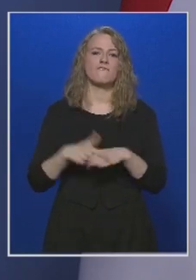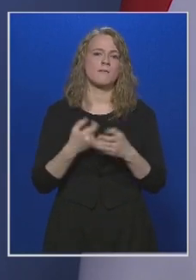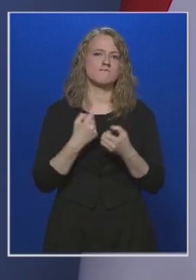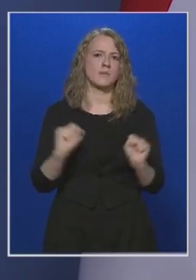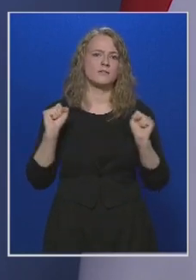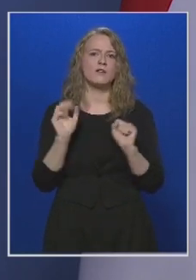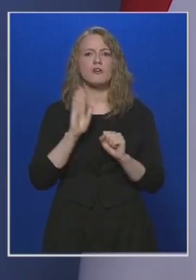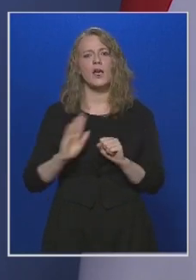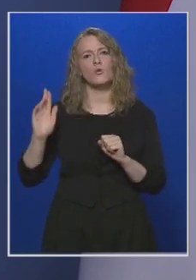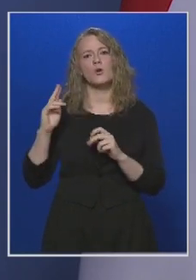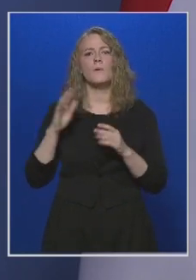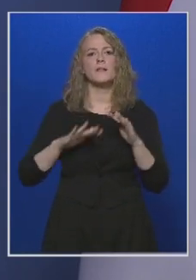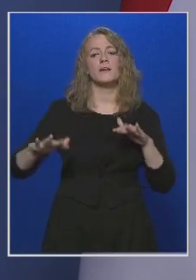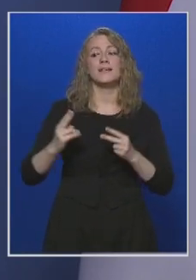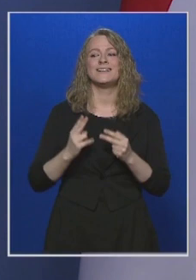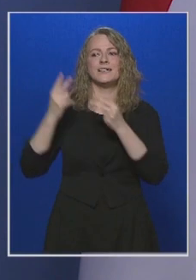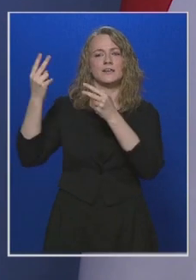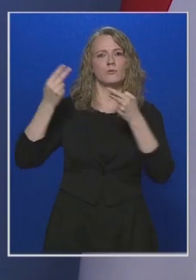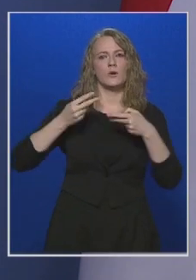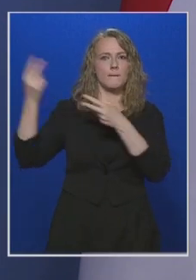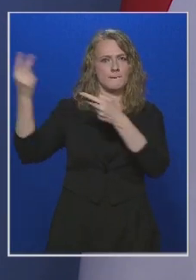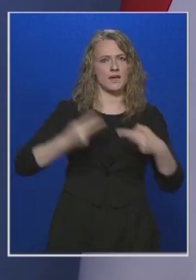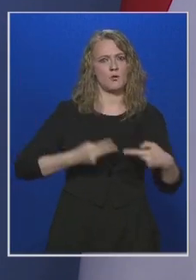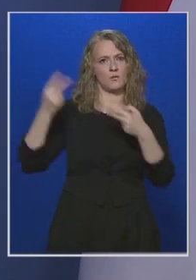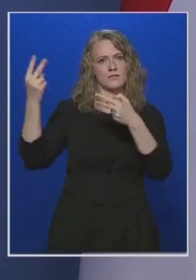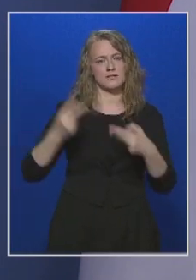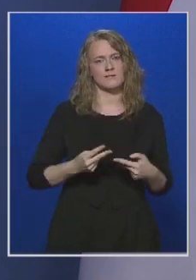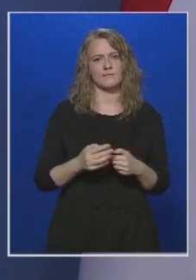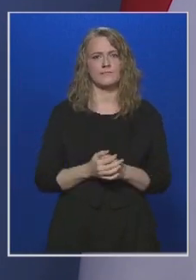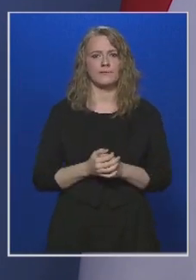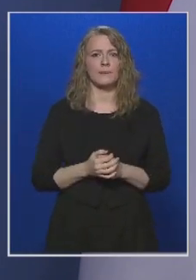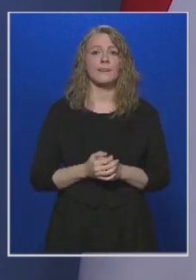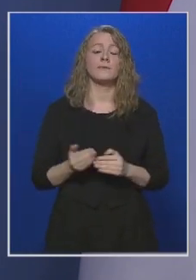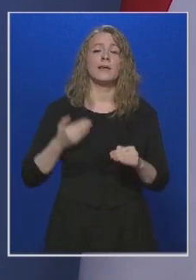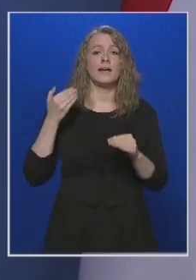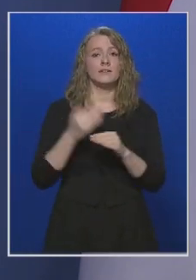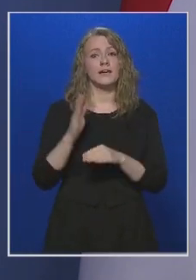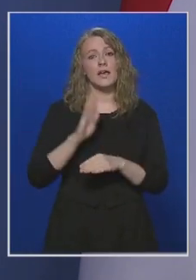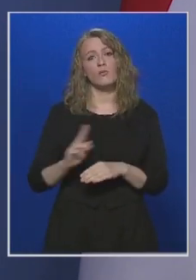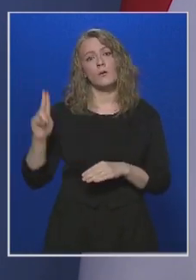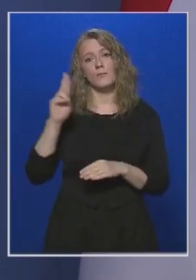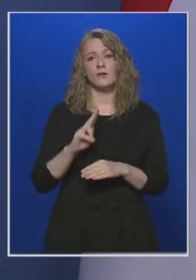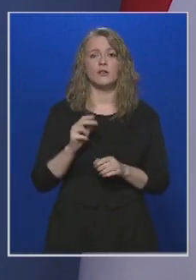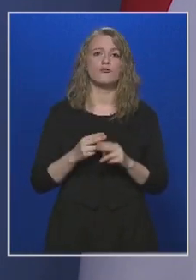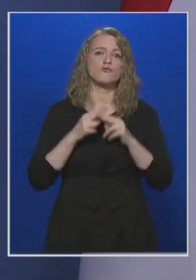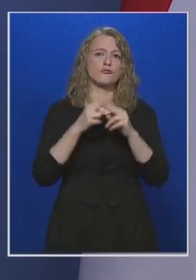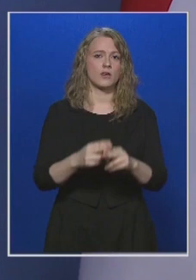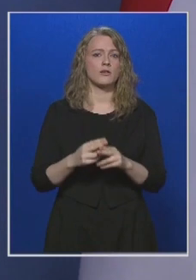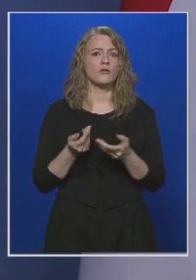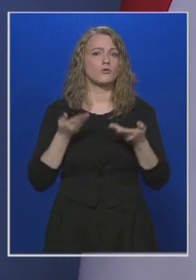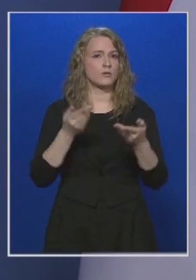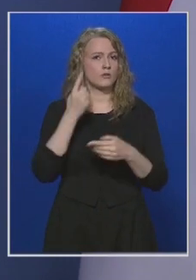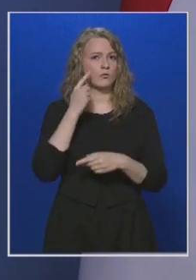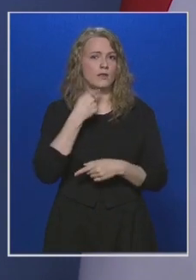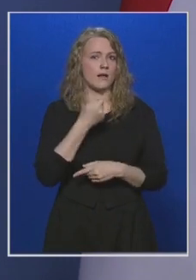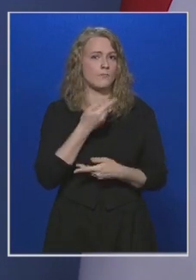Unió területén kívülről az Európai Unió területére behozni. Amit eddig az Európai Uniós segítségnyújtásról el tudunk mondani, az az,